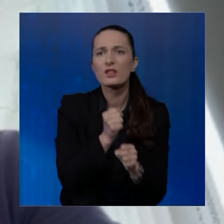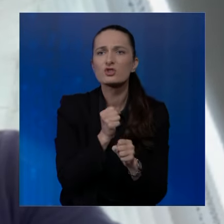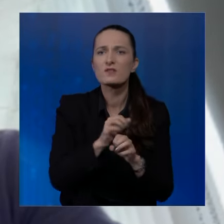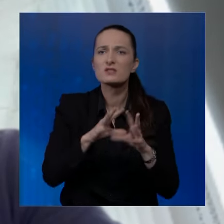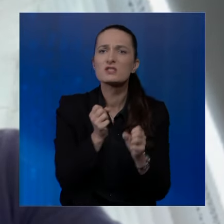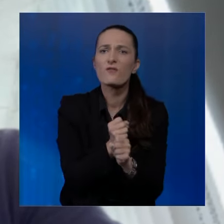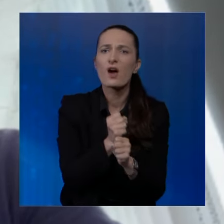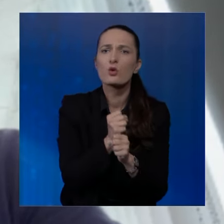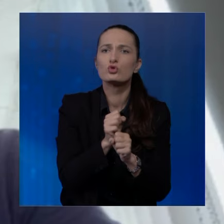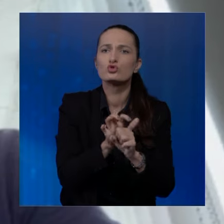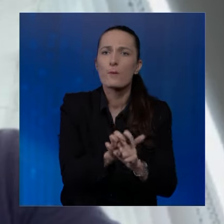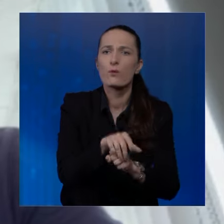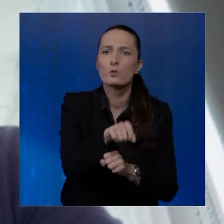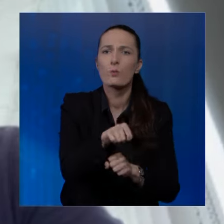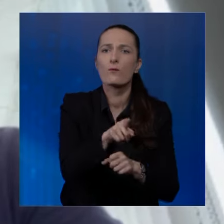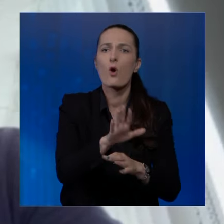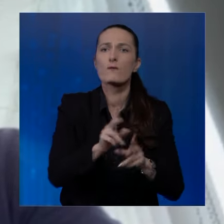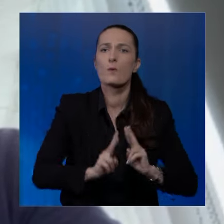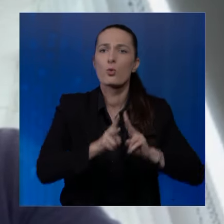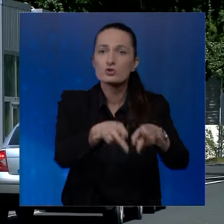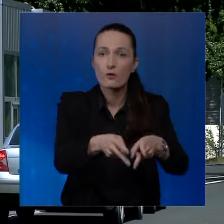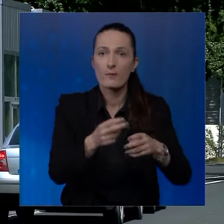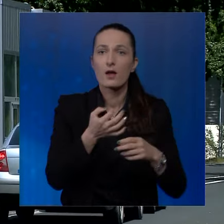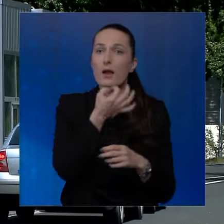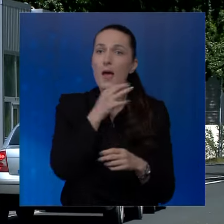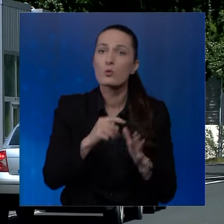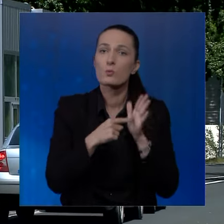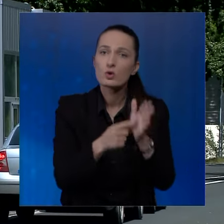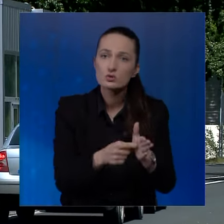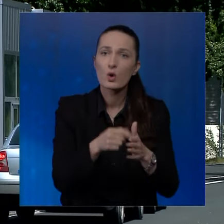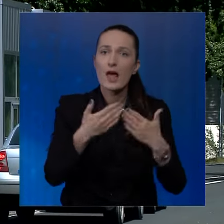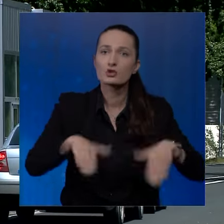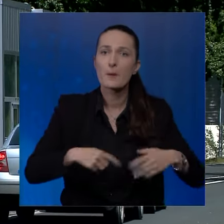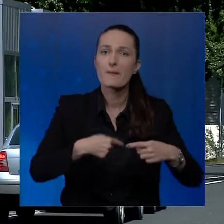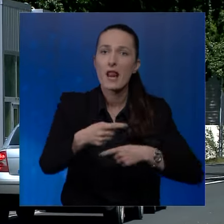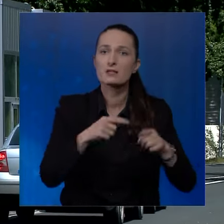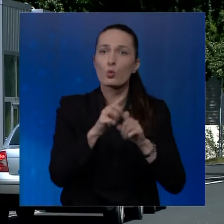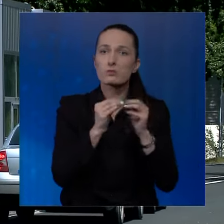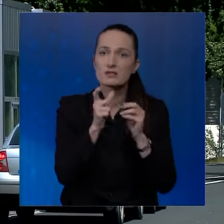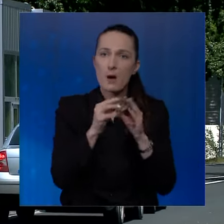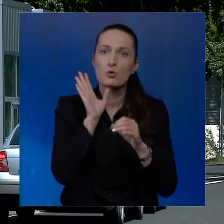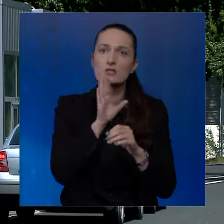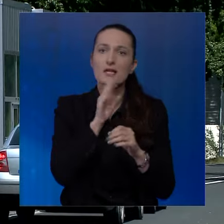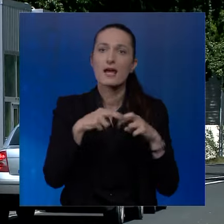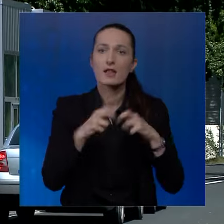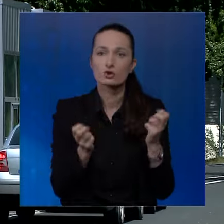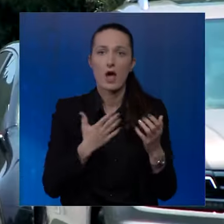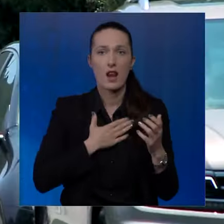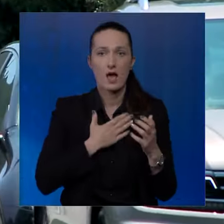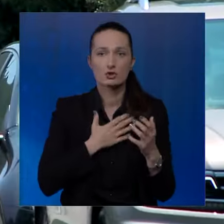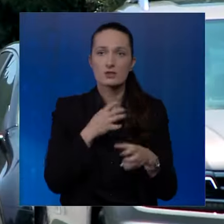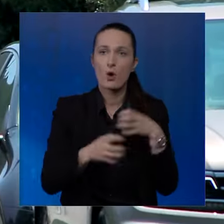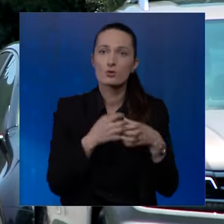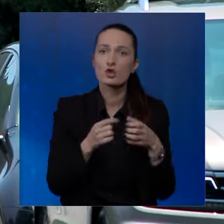dakle, da se stvaraju čepove upravo na ovim mostovima. Najbolji pokazate su granični prijelazi Dubica i Bosanska gradiška,